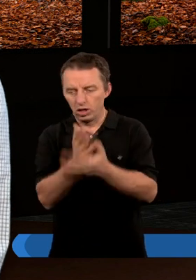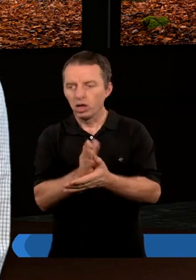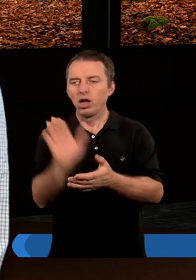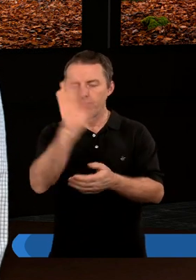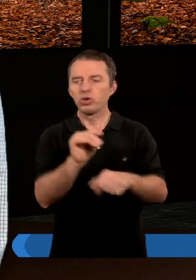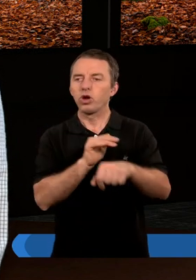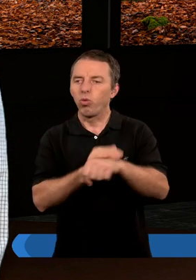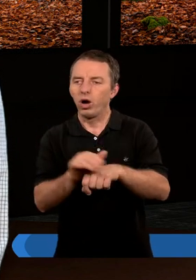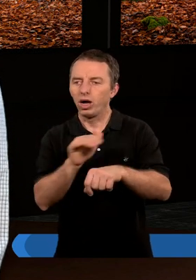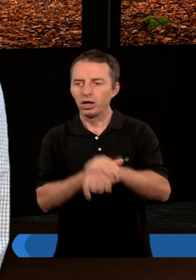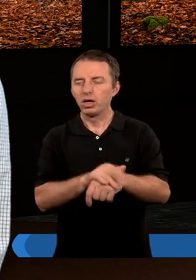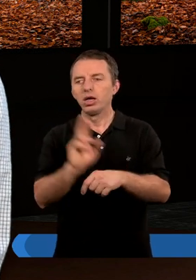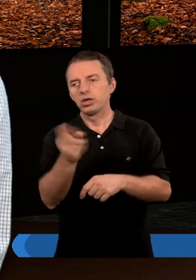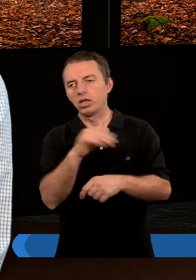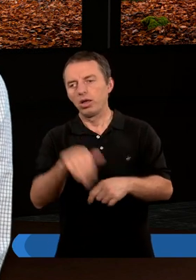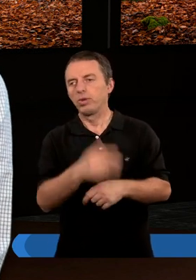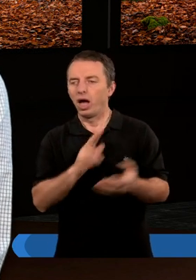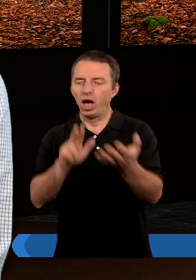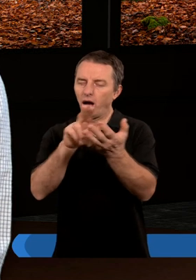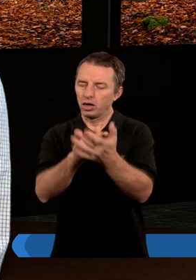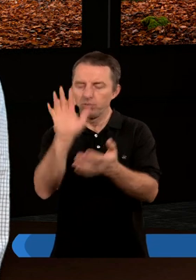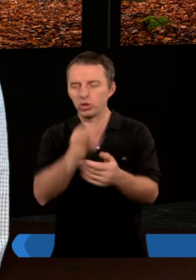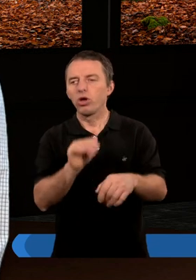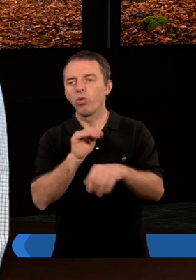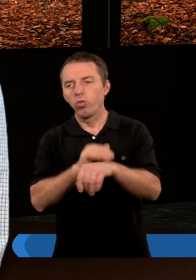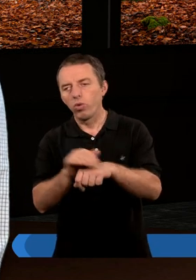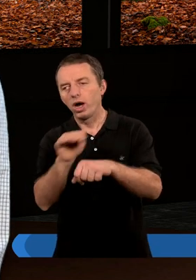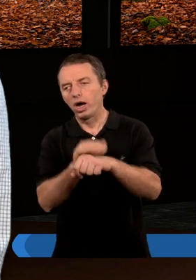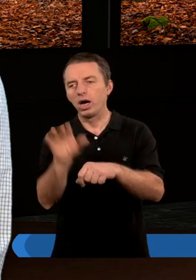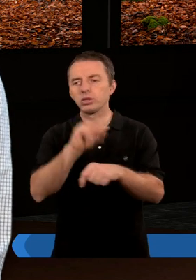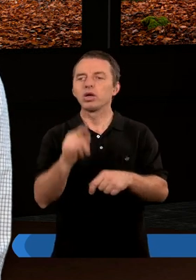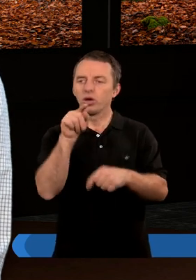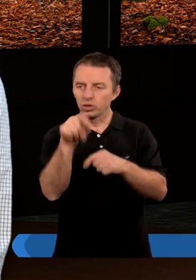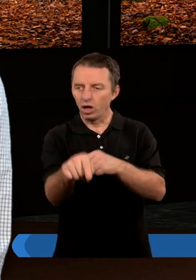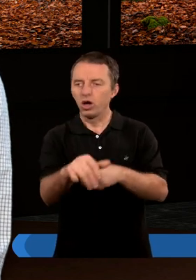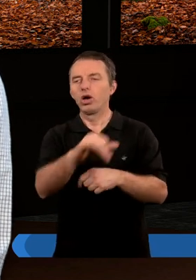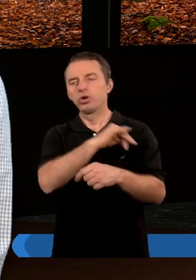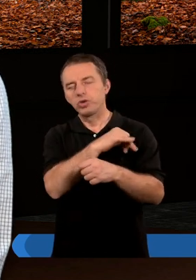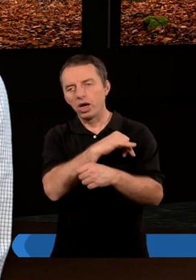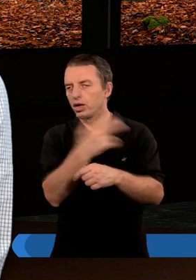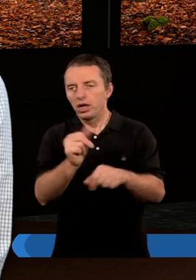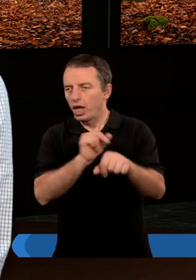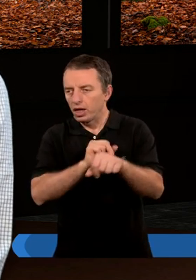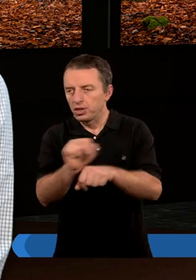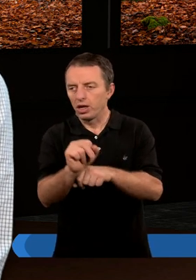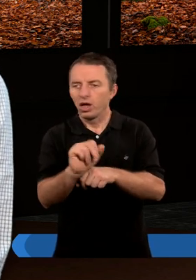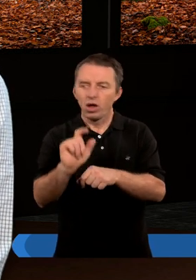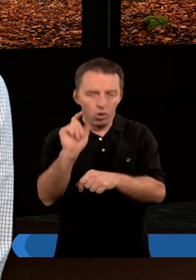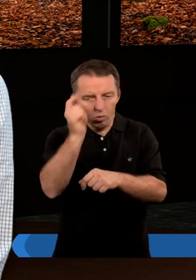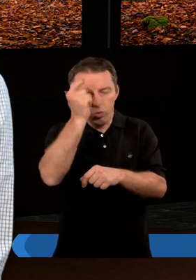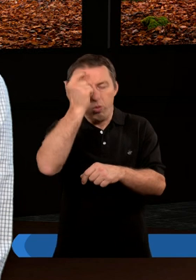może tylko Boża laska. I kiedy my akceptujemy tę Bożą laskę, to grzech wtedy nie jest